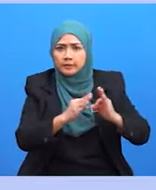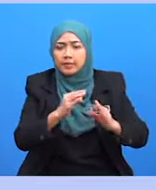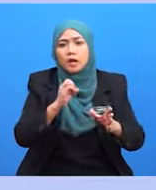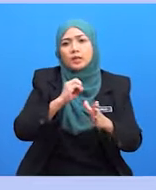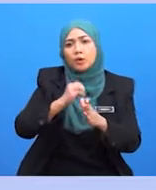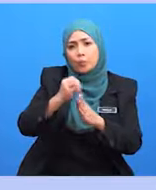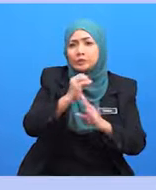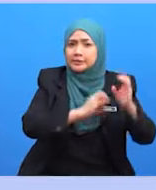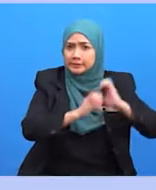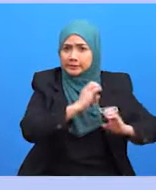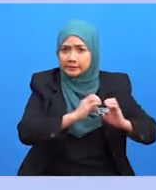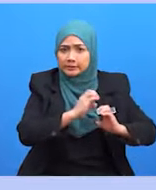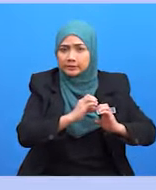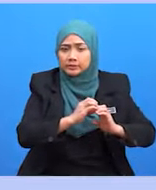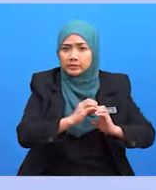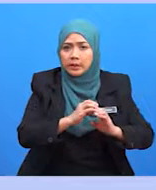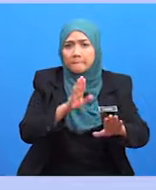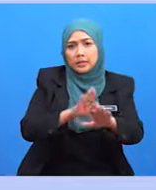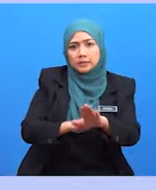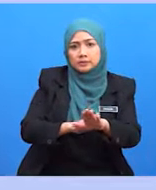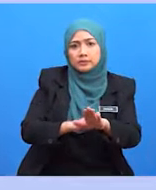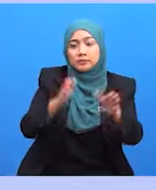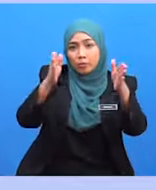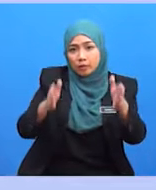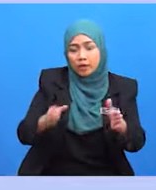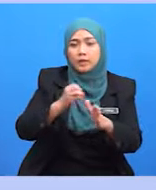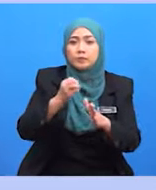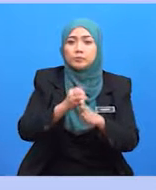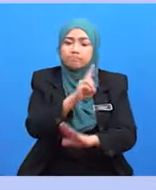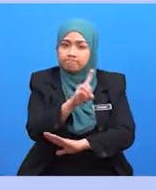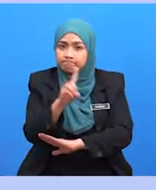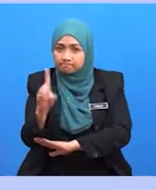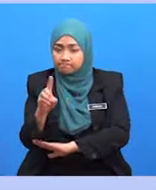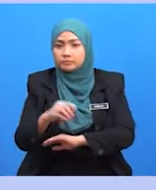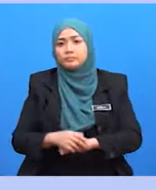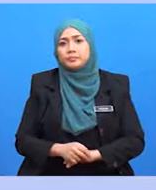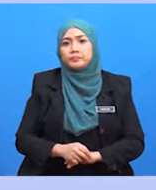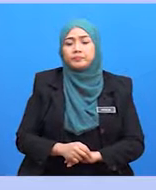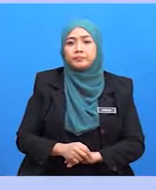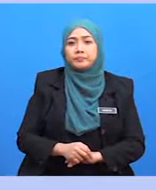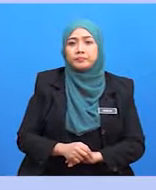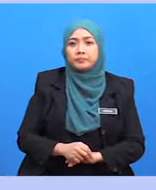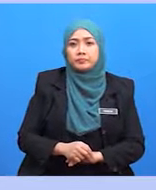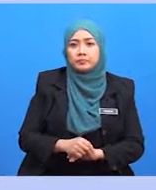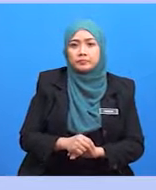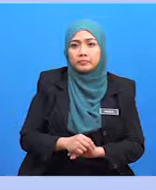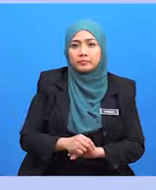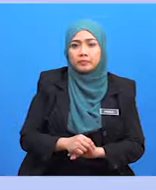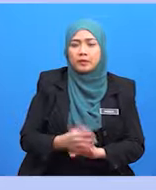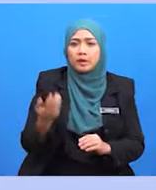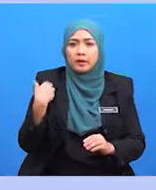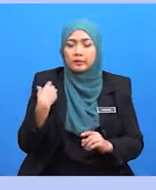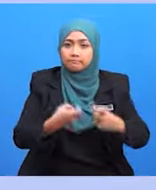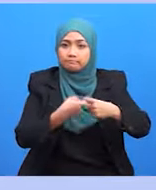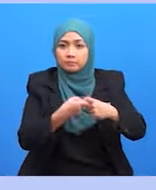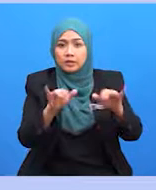atau ciri-ciri yang terdapat pada seseorang atau sesuatu. Manakala korporat pula adalah berkaitan